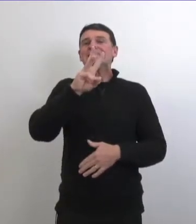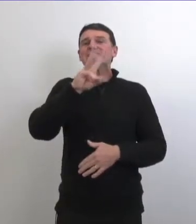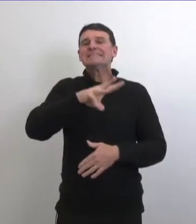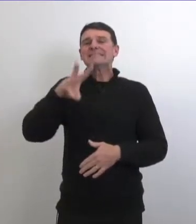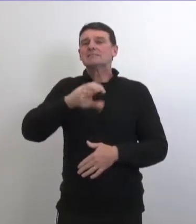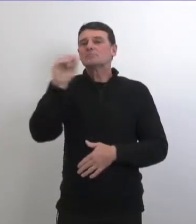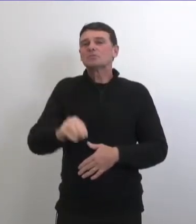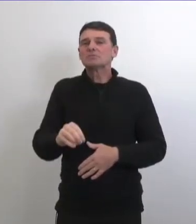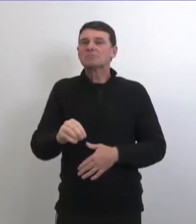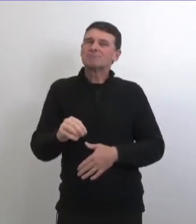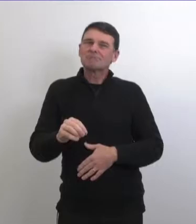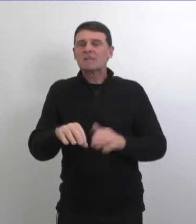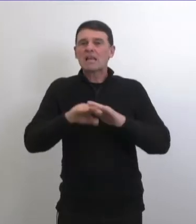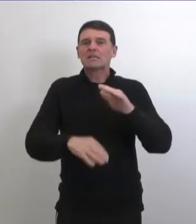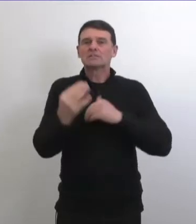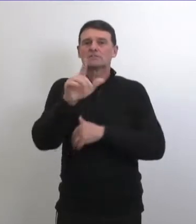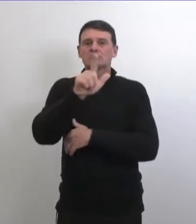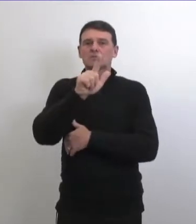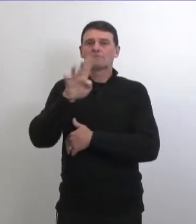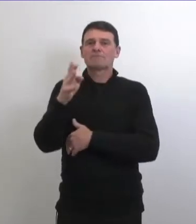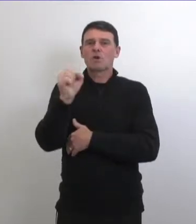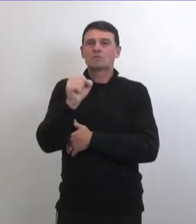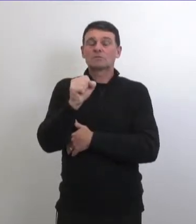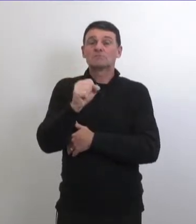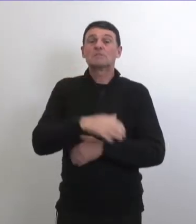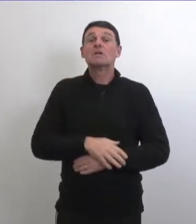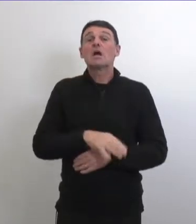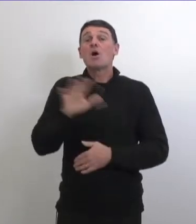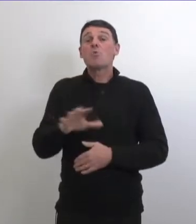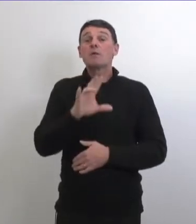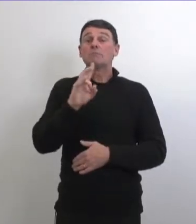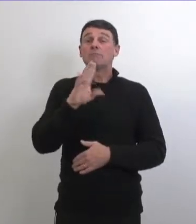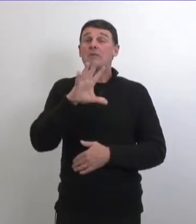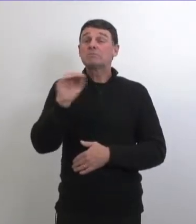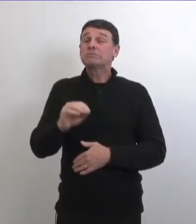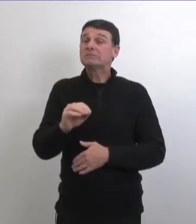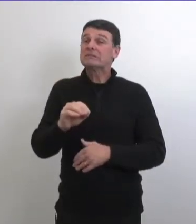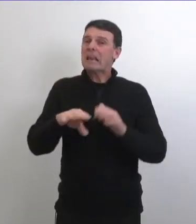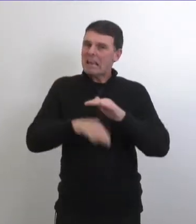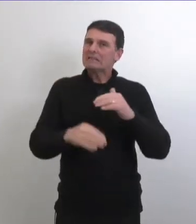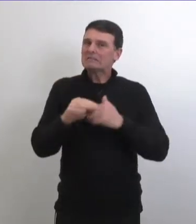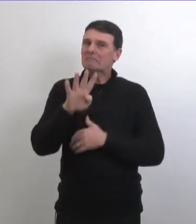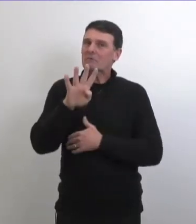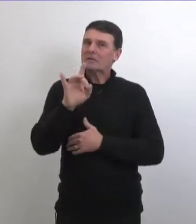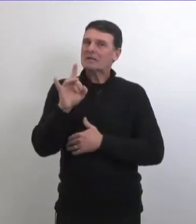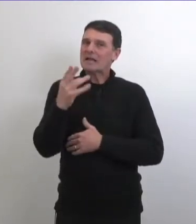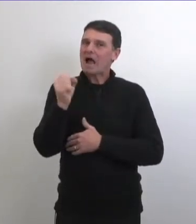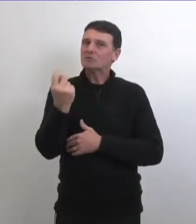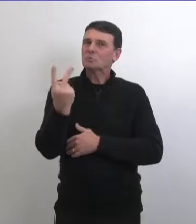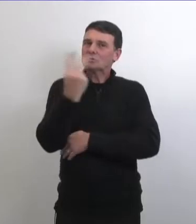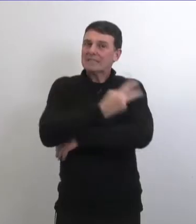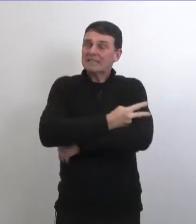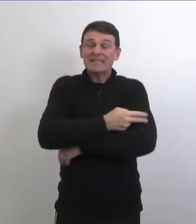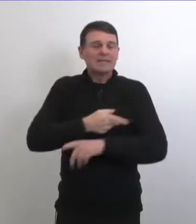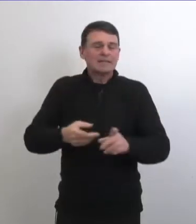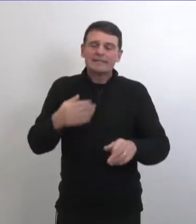deux tiers des cas on arrive à les rejoindre dans les 24 heures et à peu près trois quarts en 48 heures